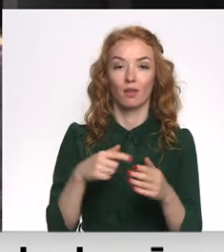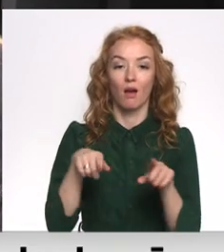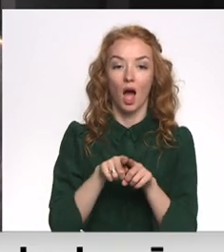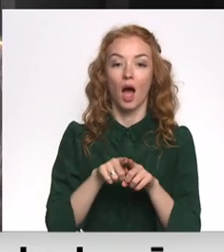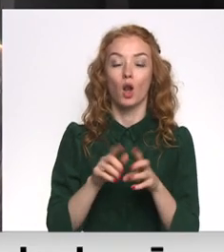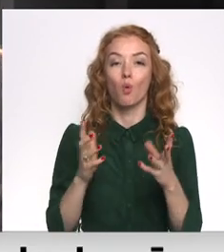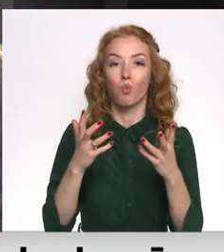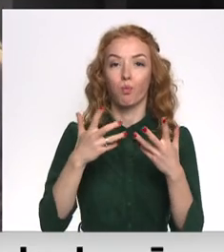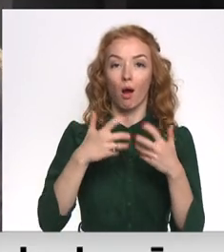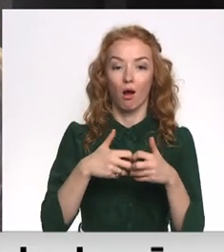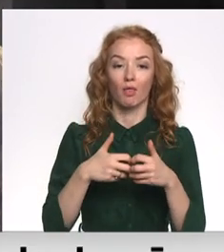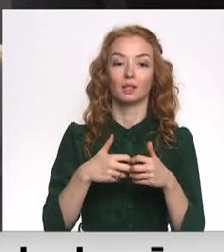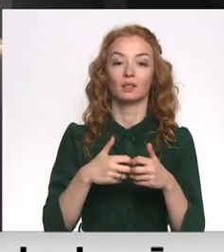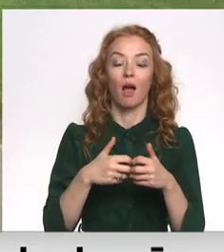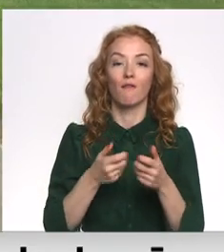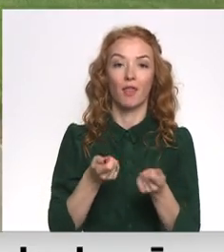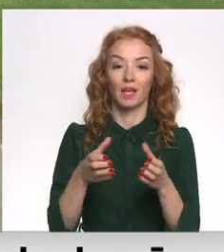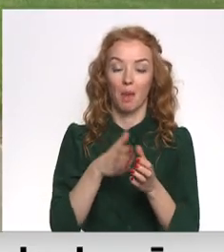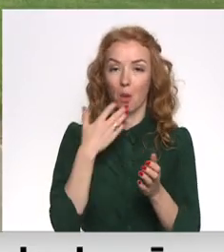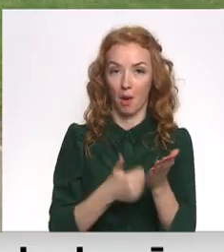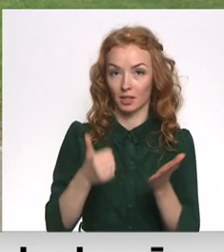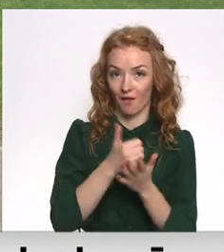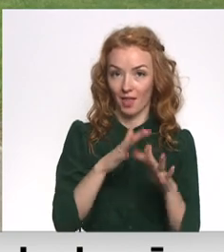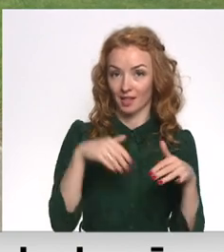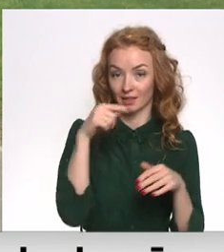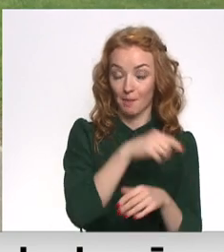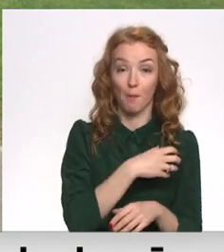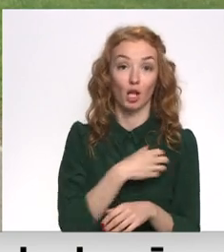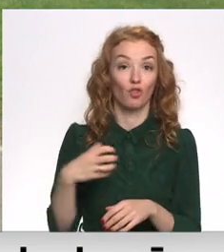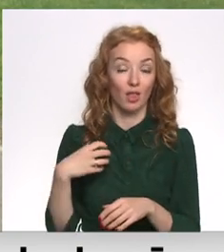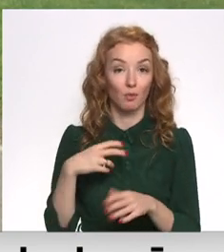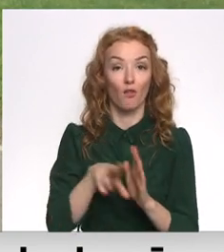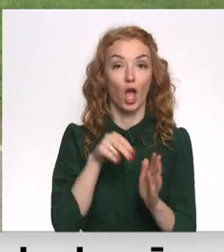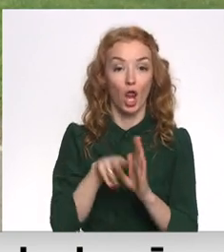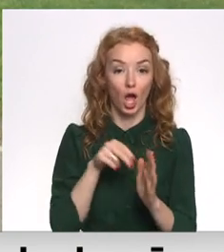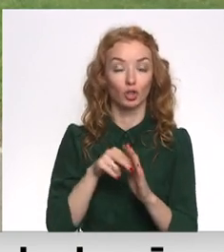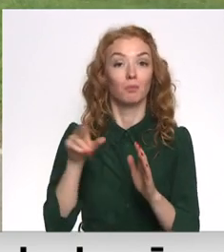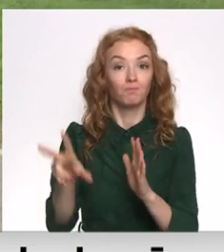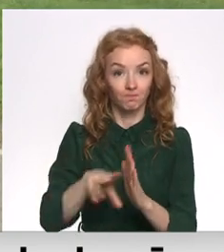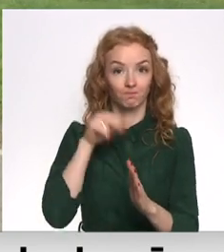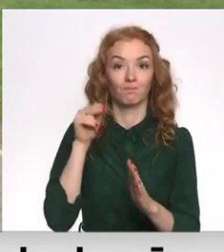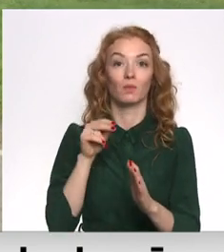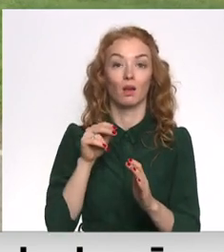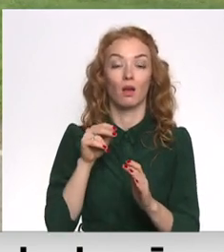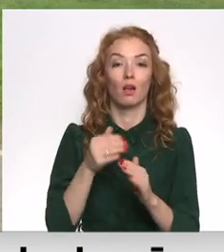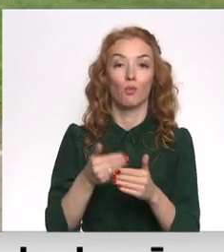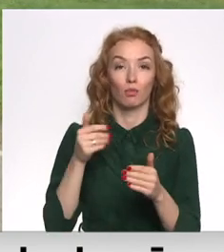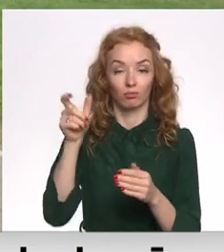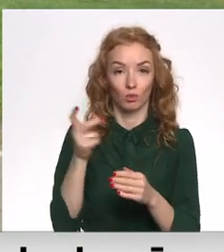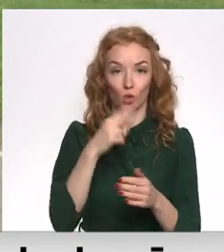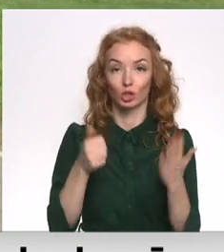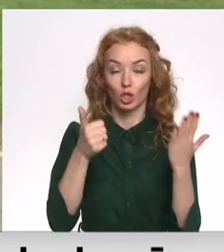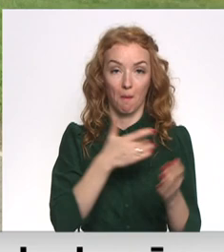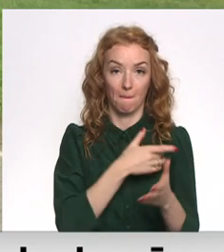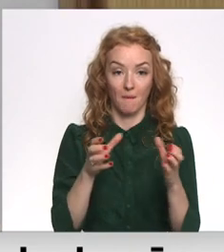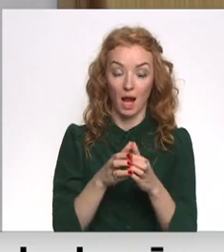vadība nav pārstāvēta saimā. Pašvaldību vēlēšanās ātežnieki novadu domēja ievēlēja priekšstāvis no sešām partijām,